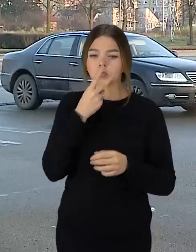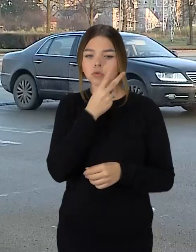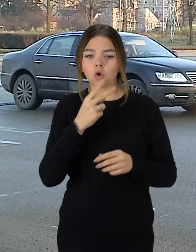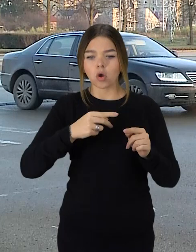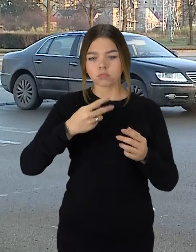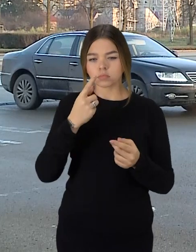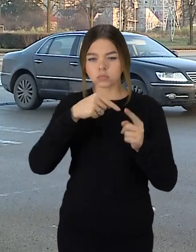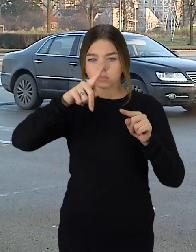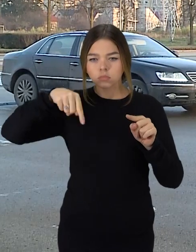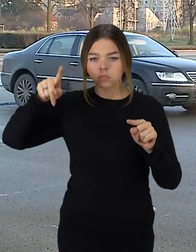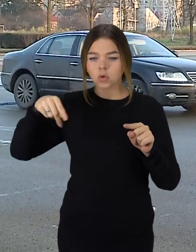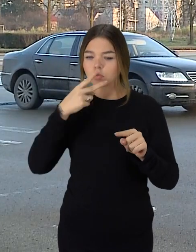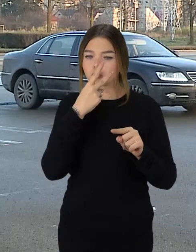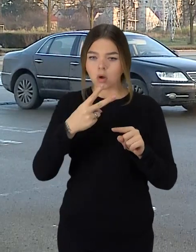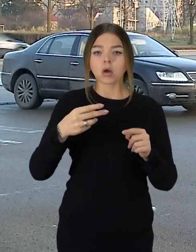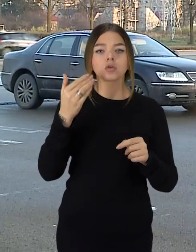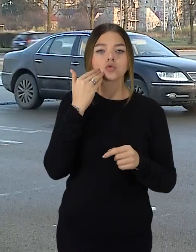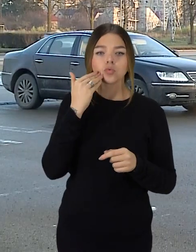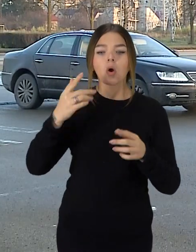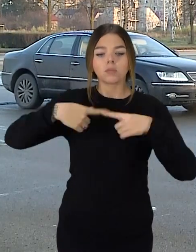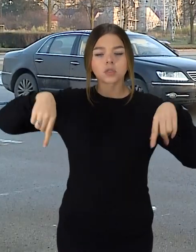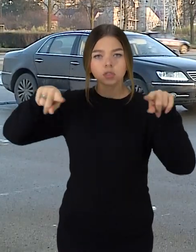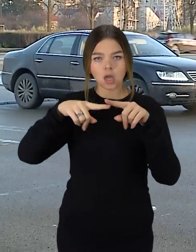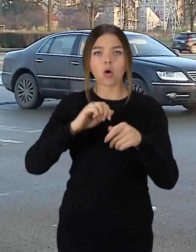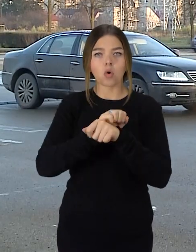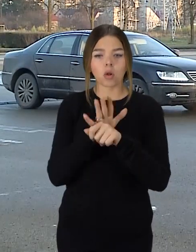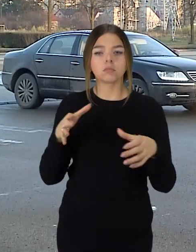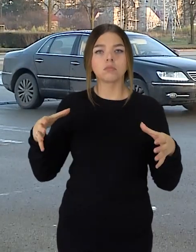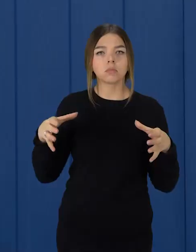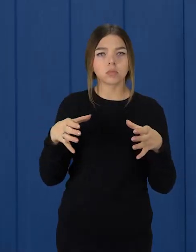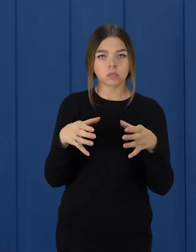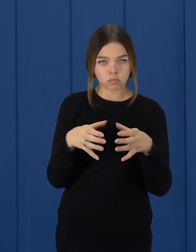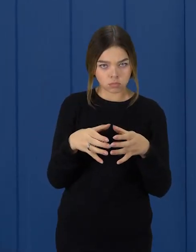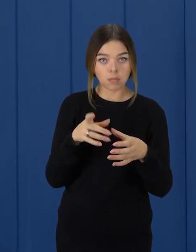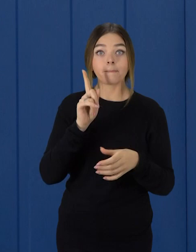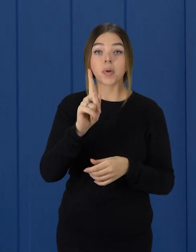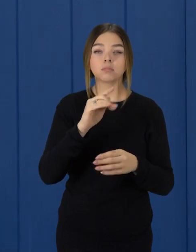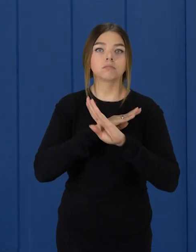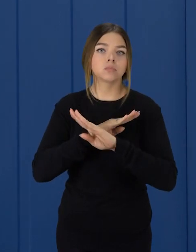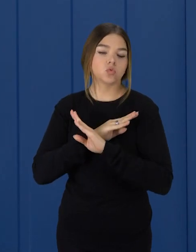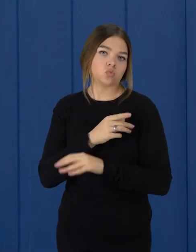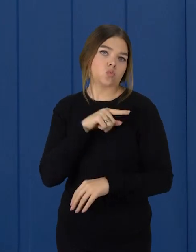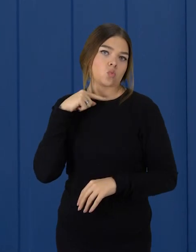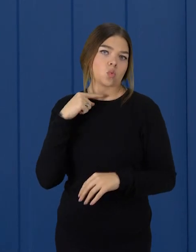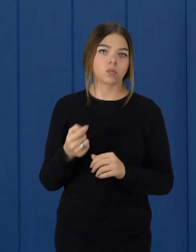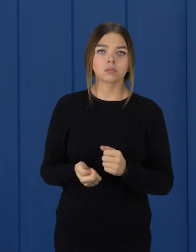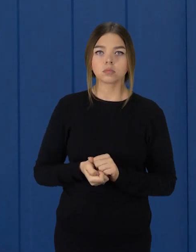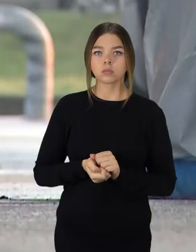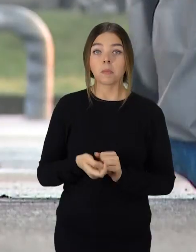savaitinius duomenės pastebė sergančiųjų COVID-19 mažėjimą apskritėje, bet čia fiksuota daug mirčių. Šiauliu apskritėje praėjusią savaitę jau